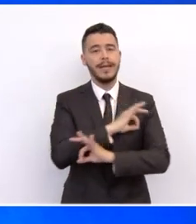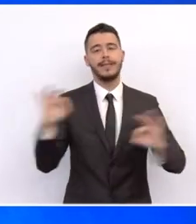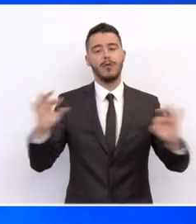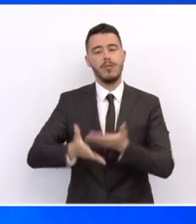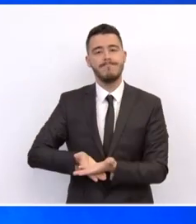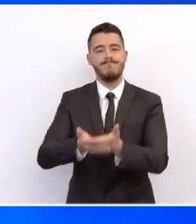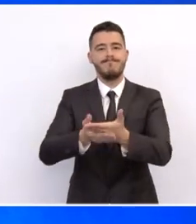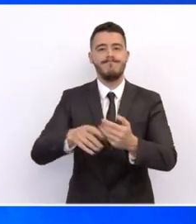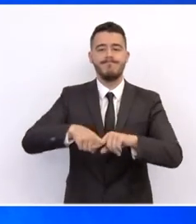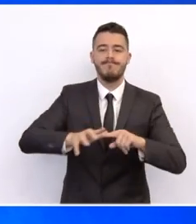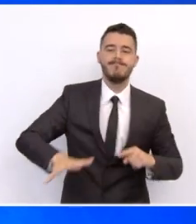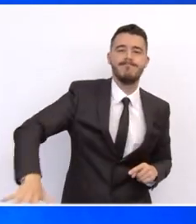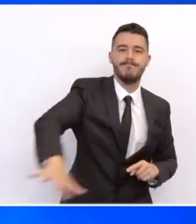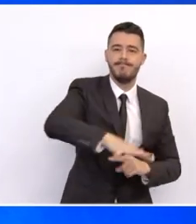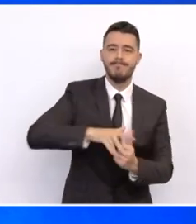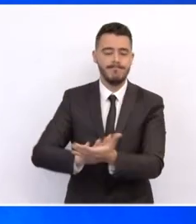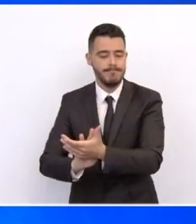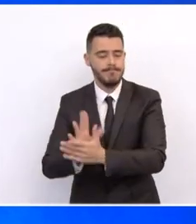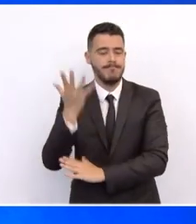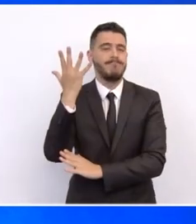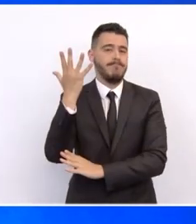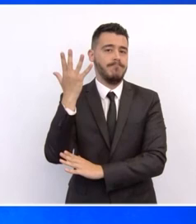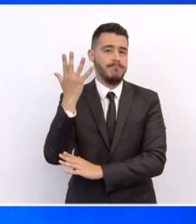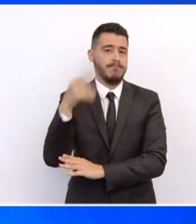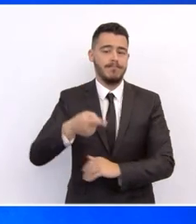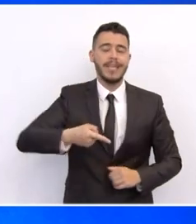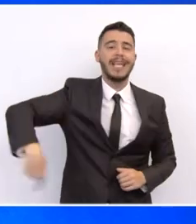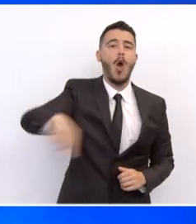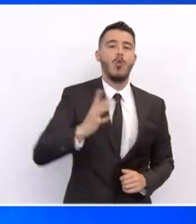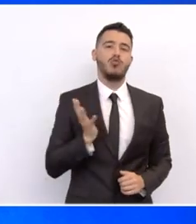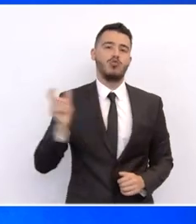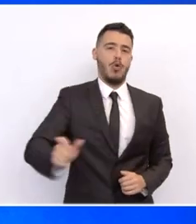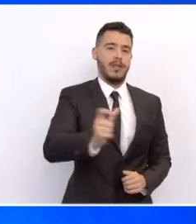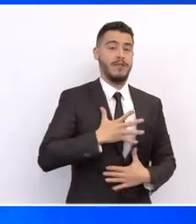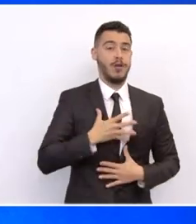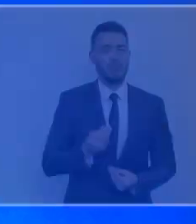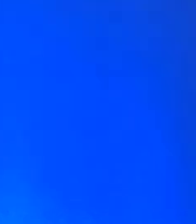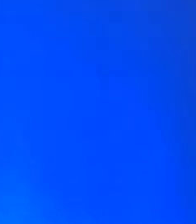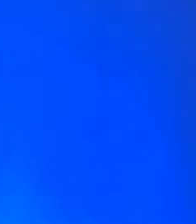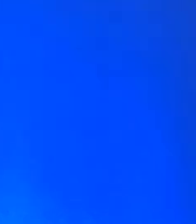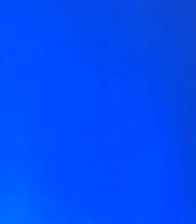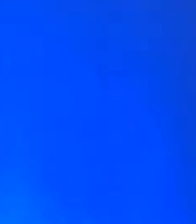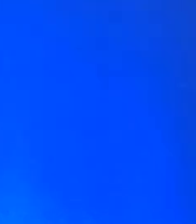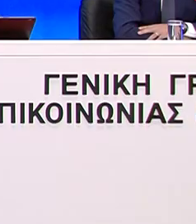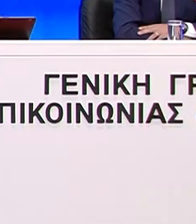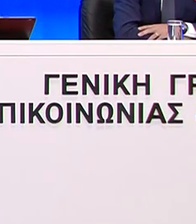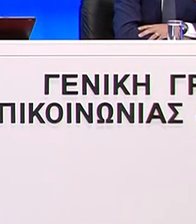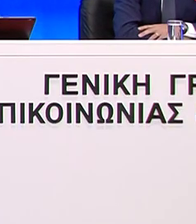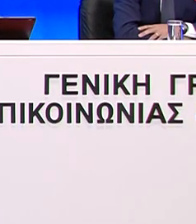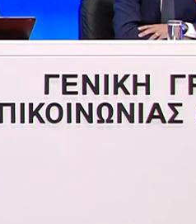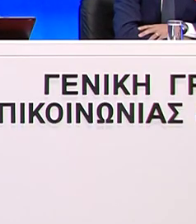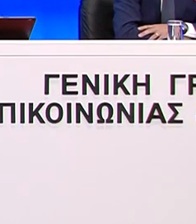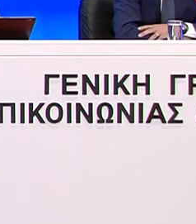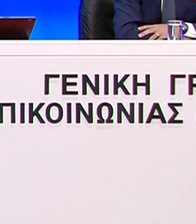ανάπτυξης και στην προώθηση της ευημερίας για το σύνολο των Ελλήνων πολιτών. Ευχαριστώ. Ευχαριστούμε, κύριε Σκάλκο.